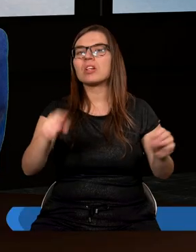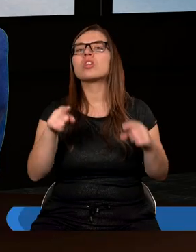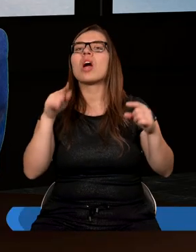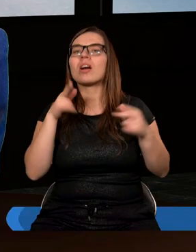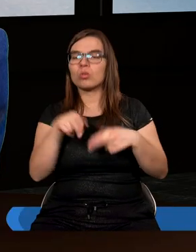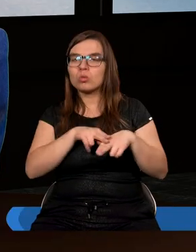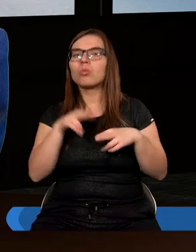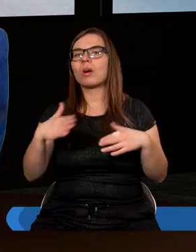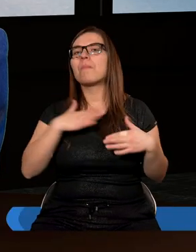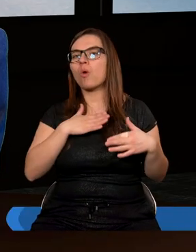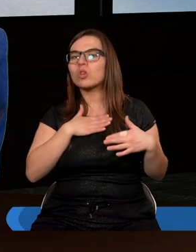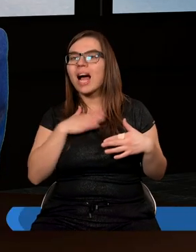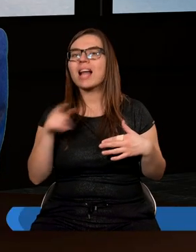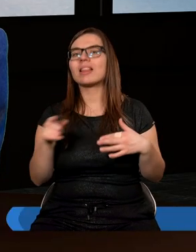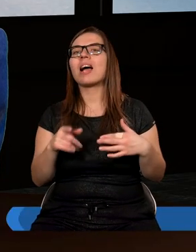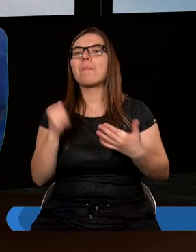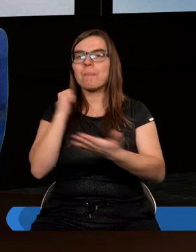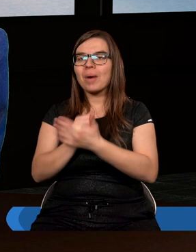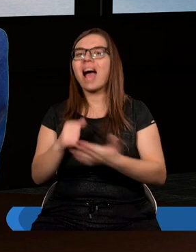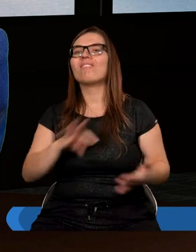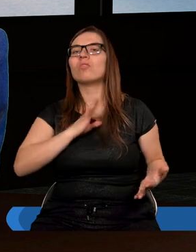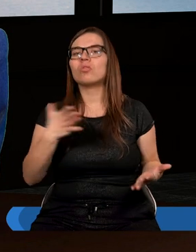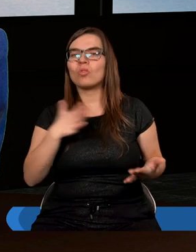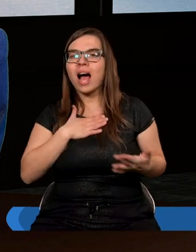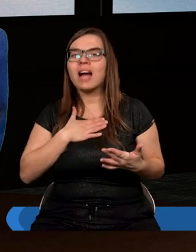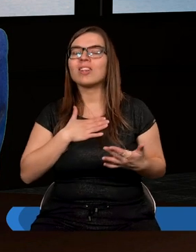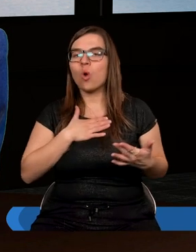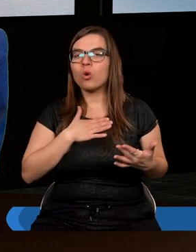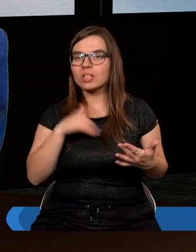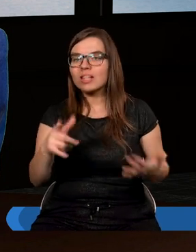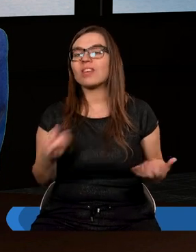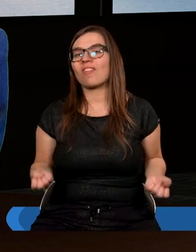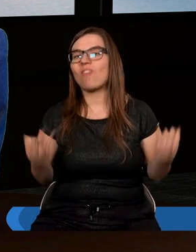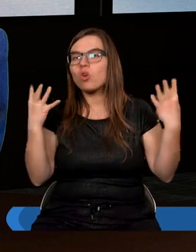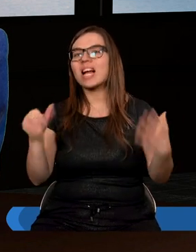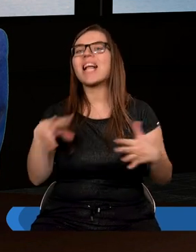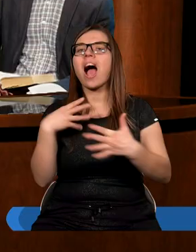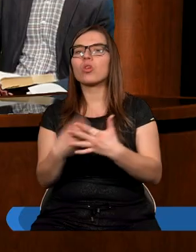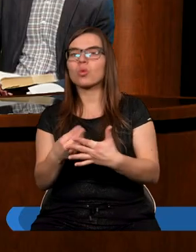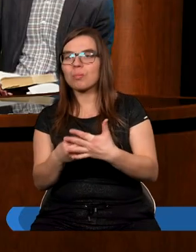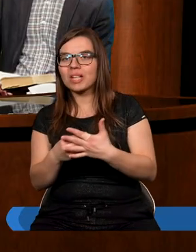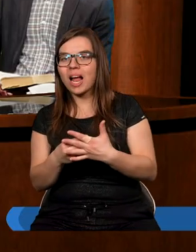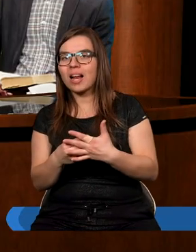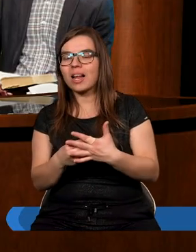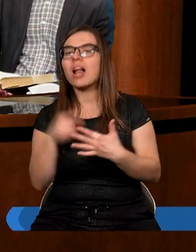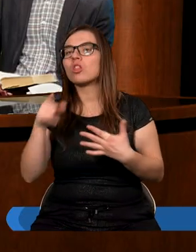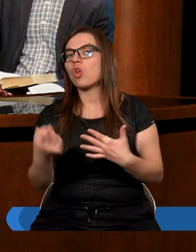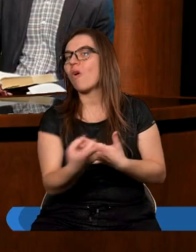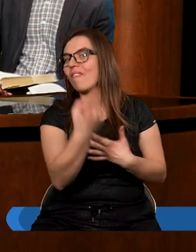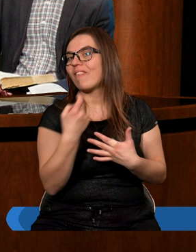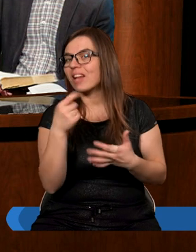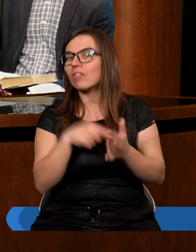posiada prawo własności z tytułu stworzenia i z tytułu odkupienia. Czyli jest to wezwanie do